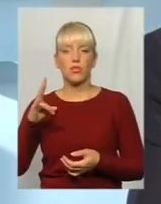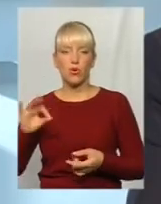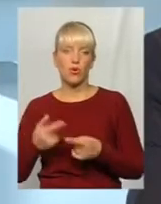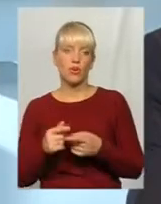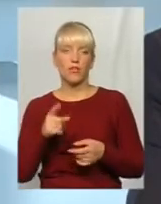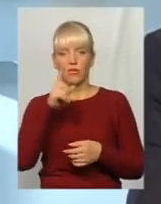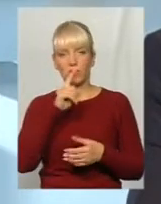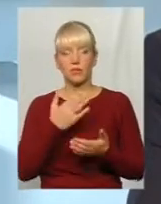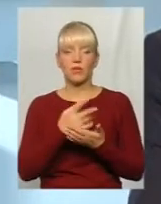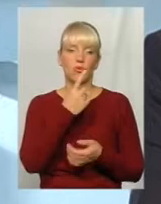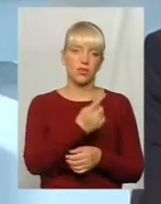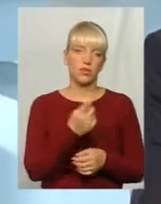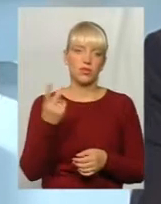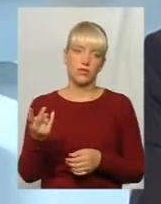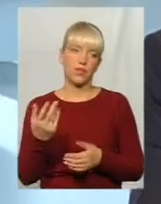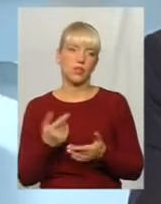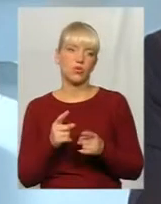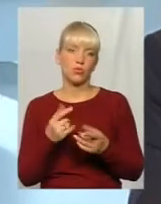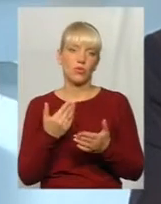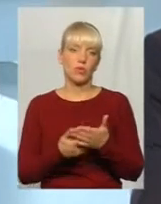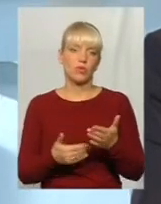одне в два. Тому приблизно з такою,